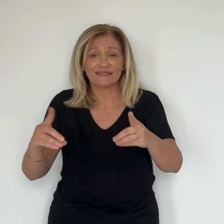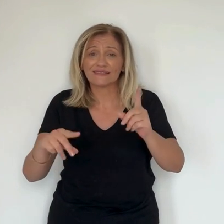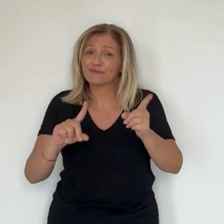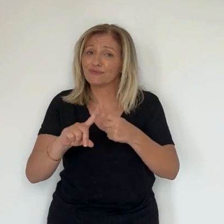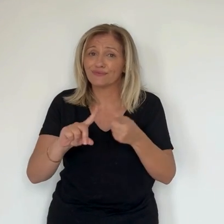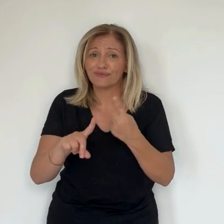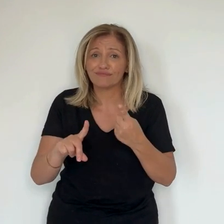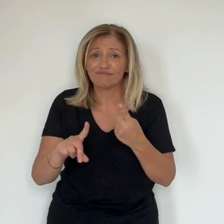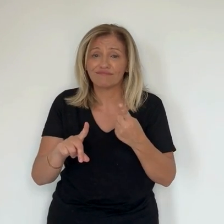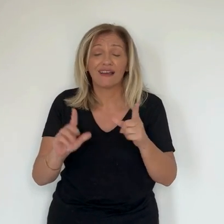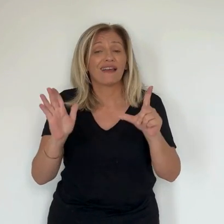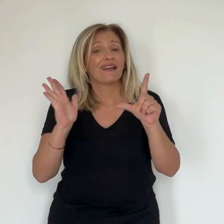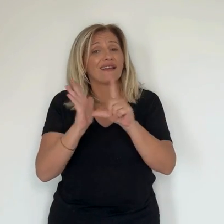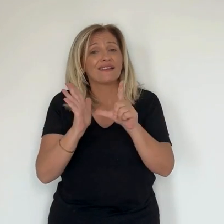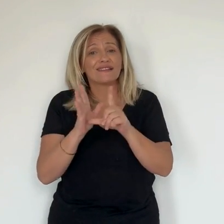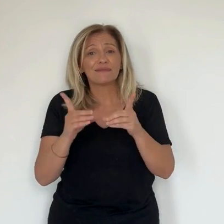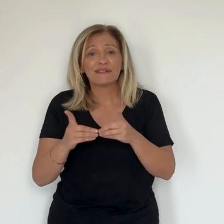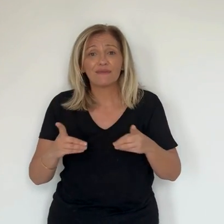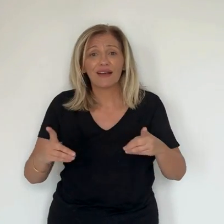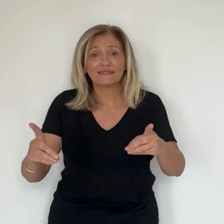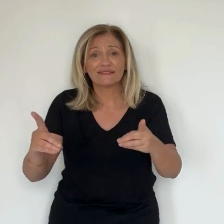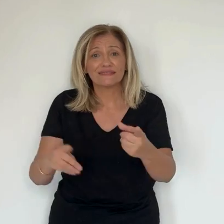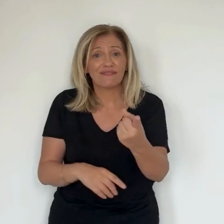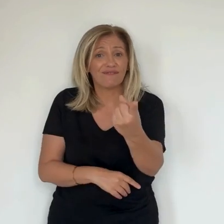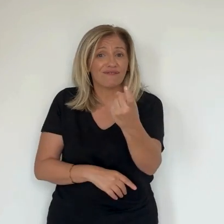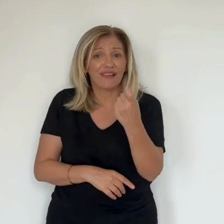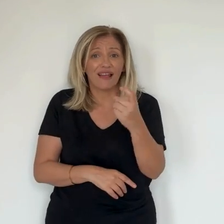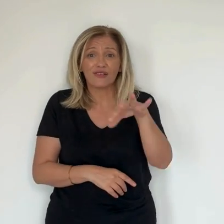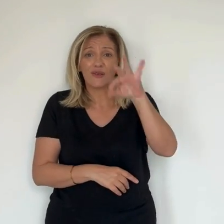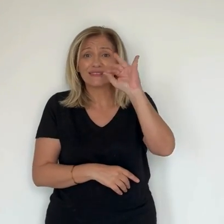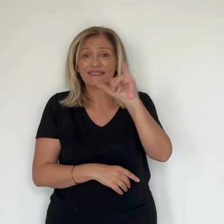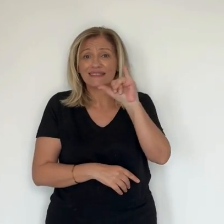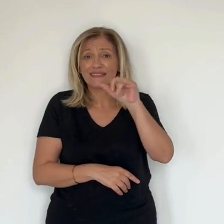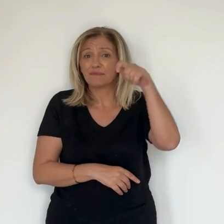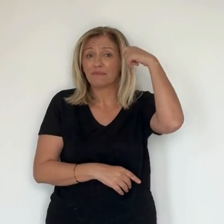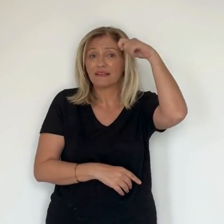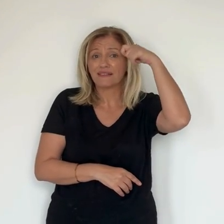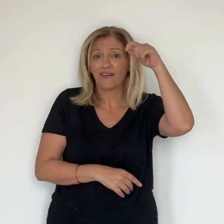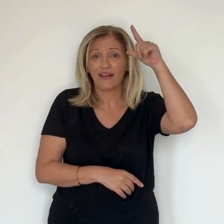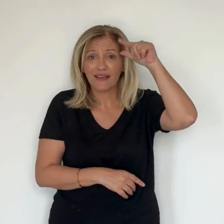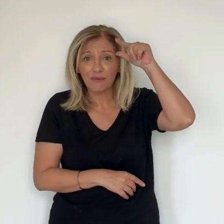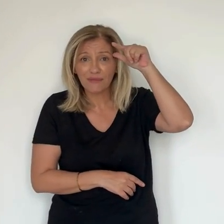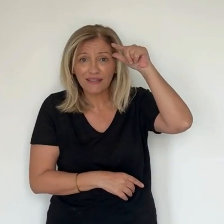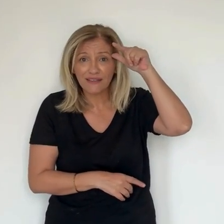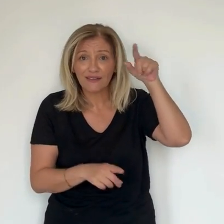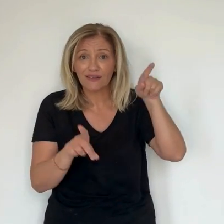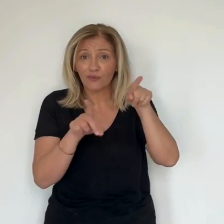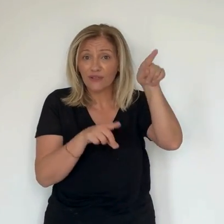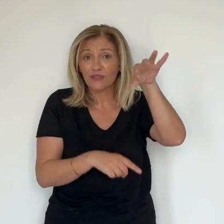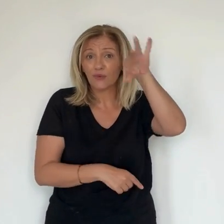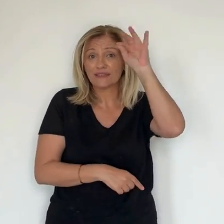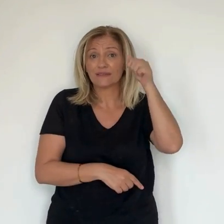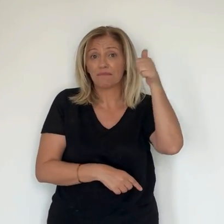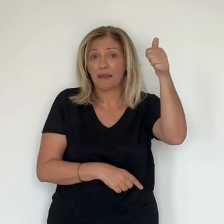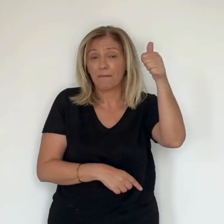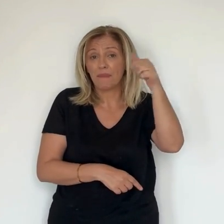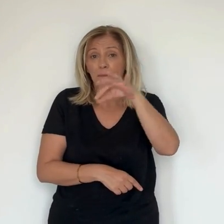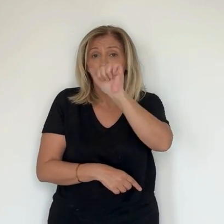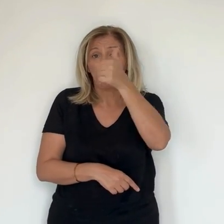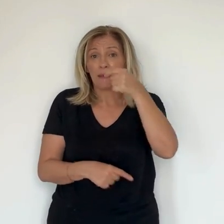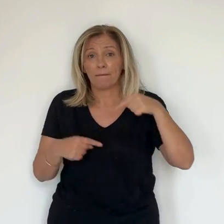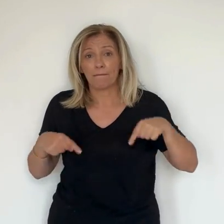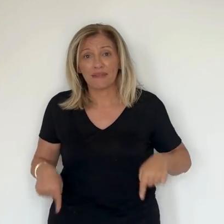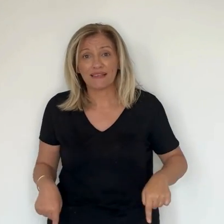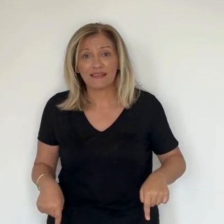que telle à la nomination de M. Barnier. La légitimité démocratique au sens du droit et de la prérogative du président de la République